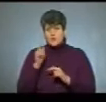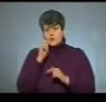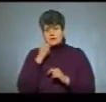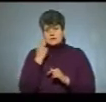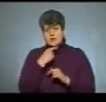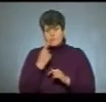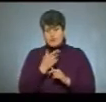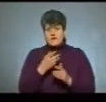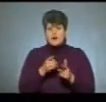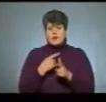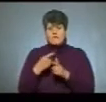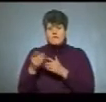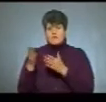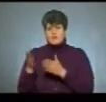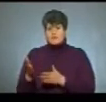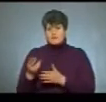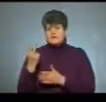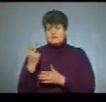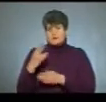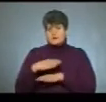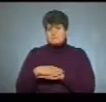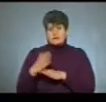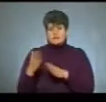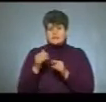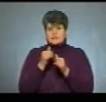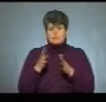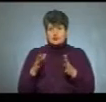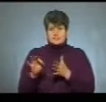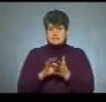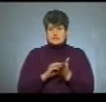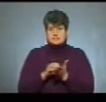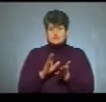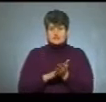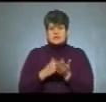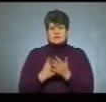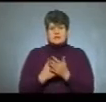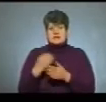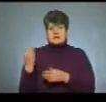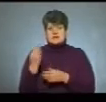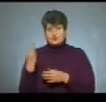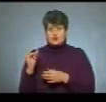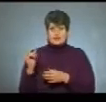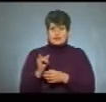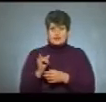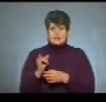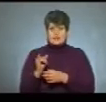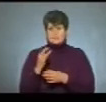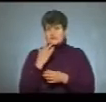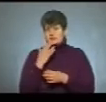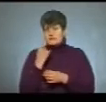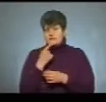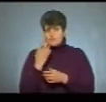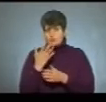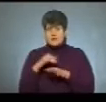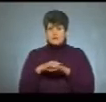або на два предмети. Не можна одночасно зареєструватися, скажімо, на історію і іноземну мову,